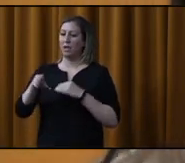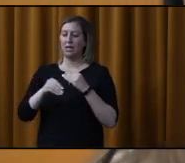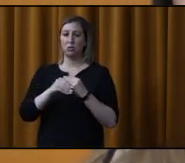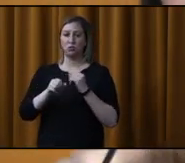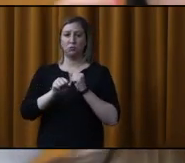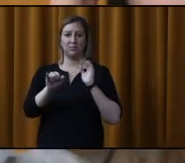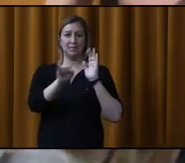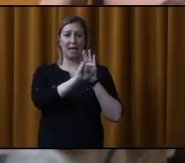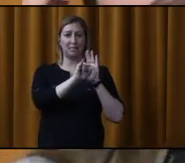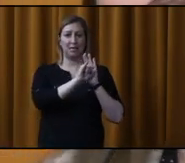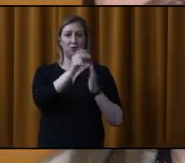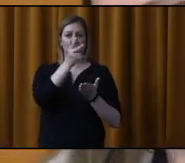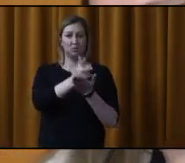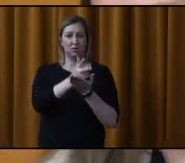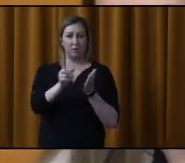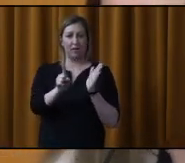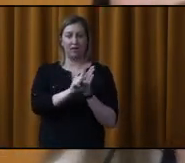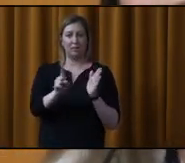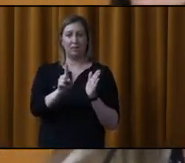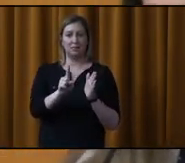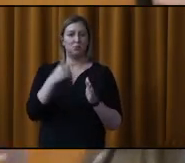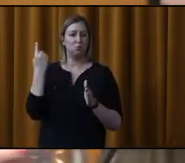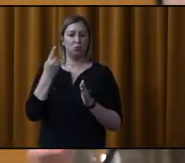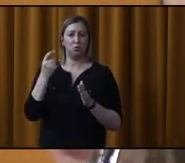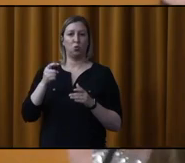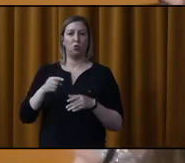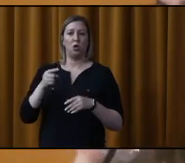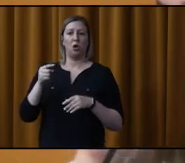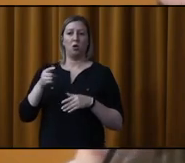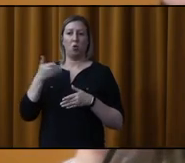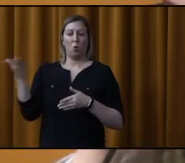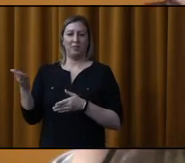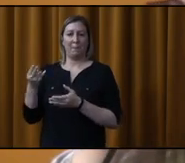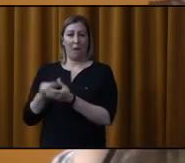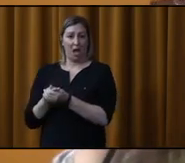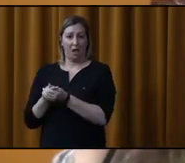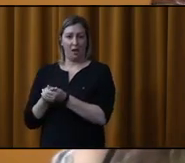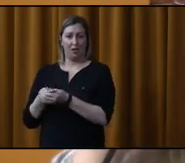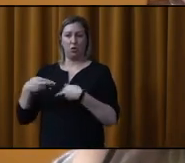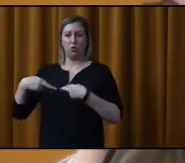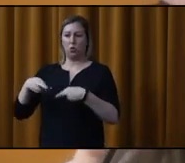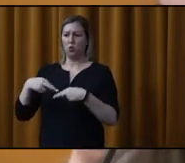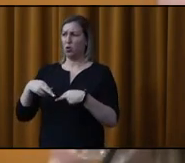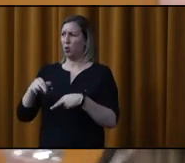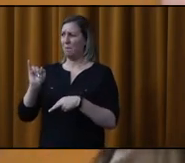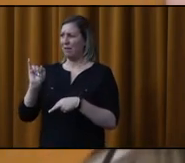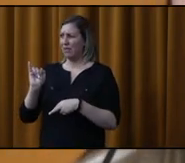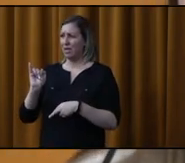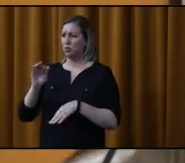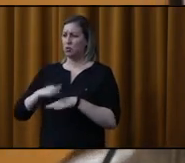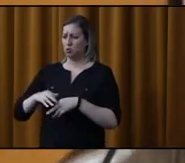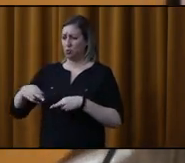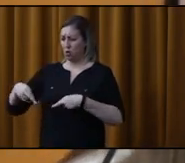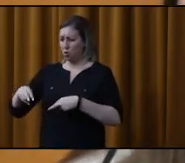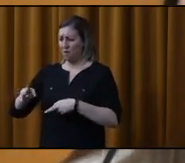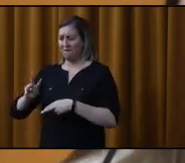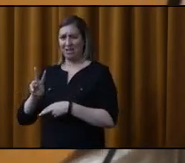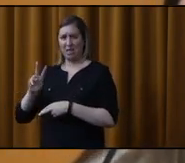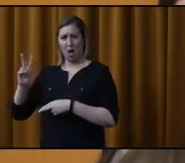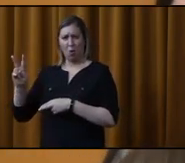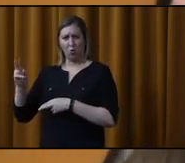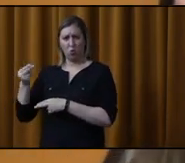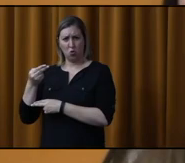signalisation de stationnement interdit en tout temps sur le côté père de la rue Verville, à partir de la rue Victor-Hugo jusqu'au rond-point,